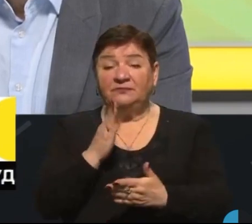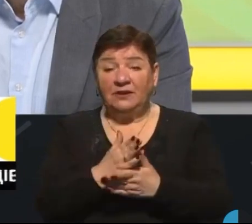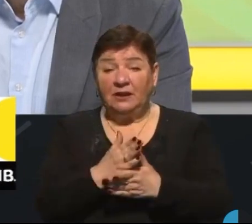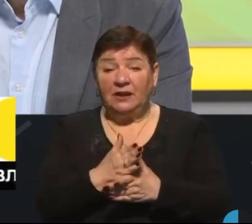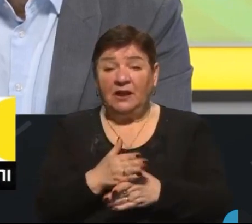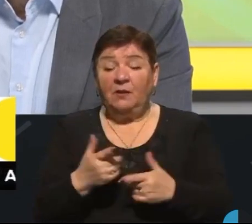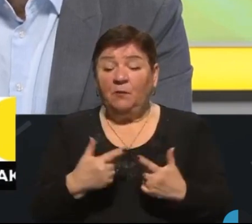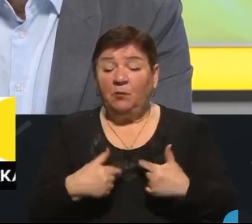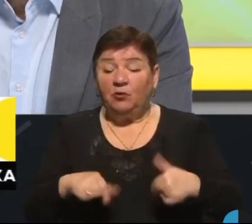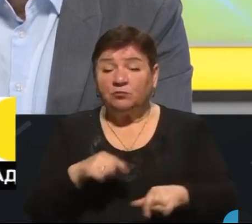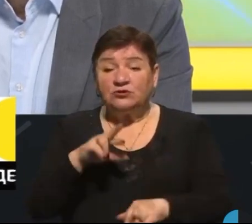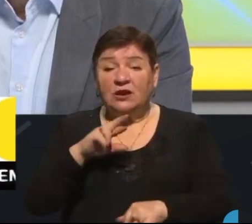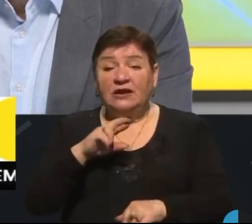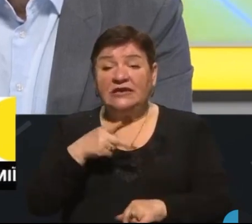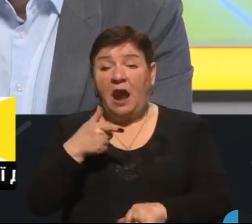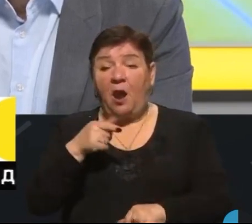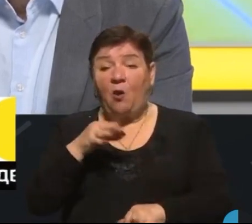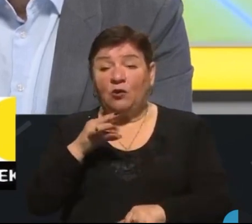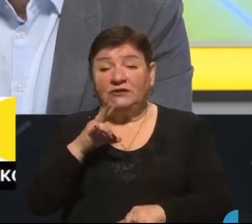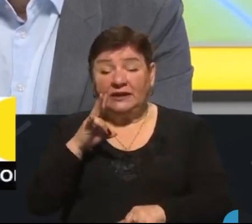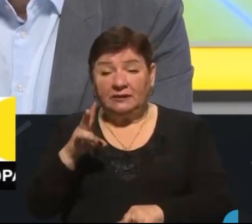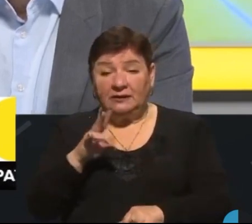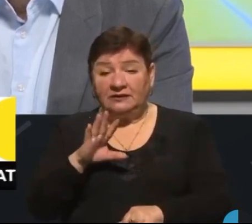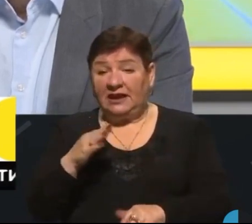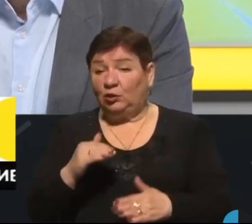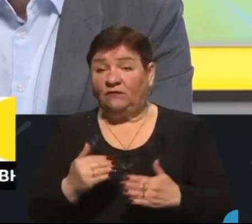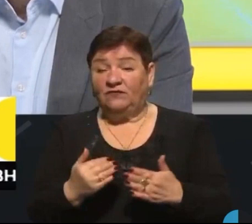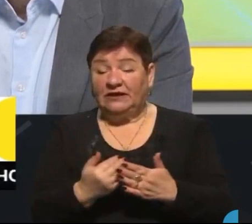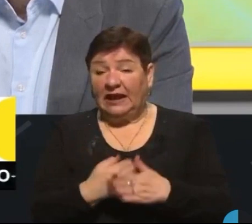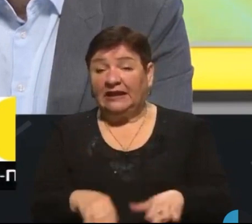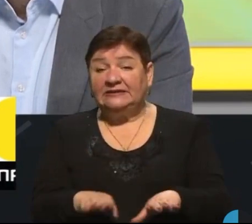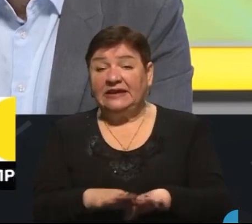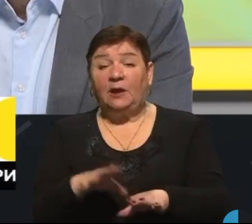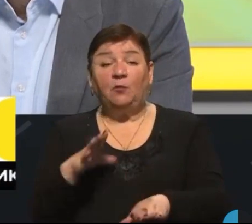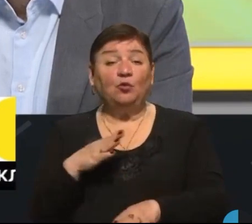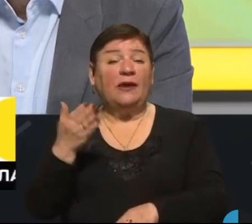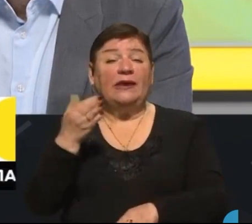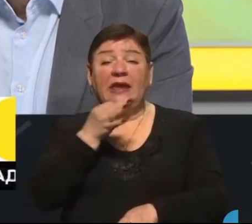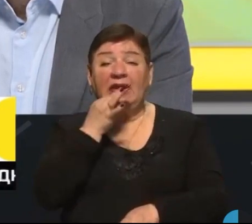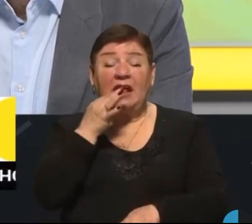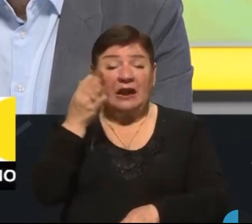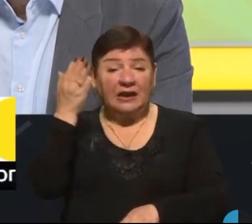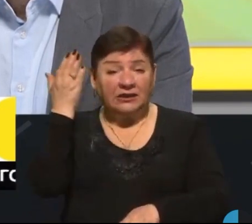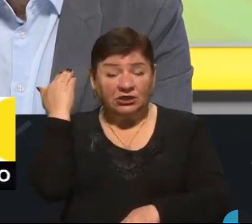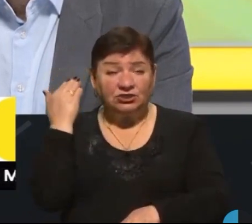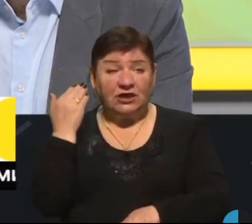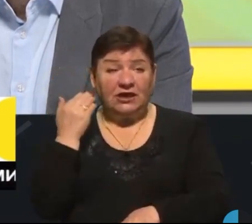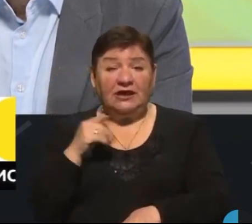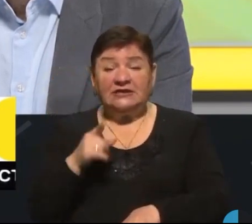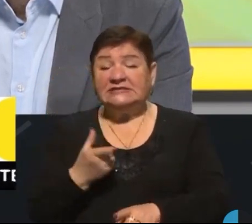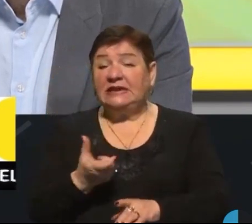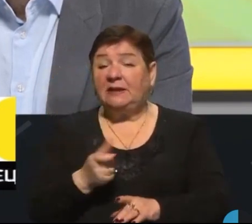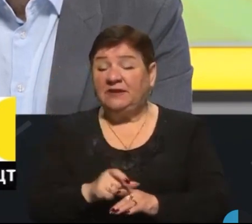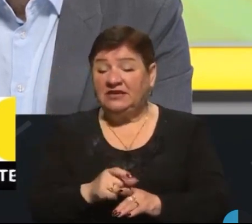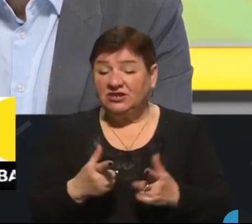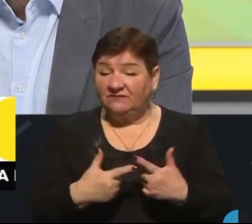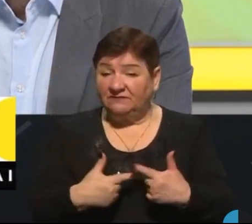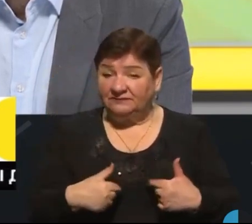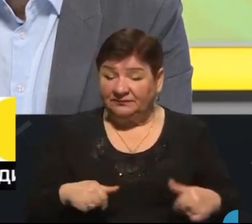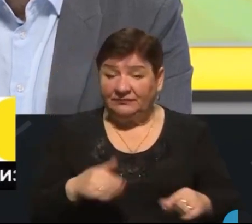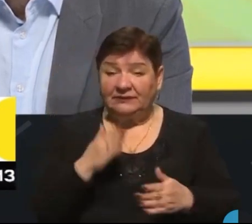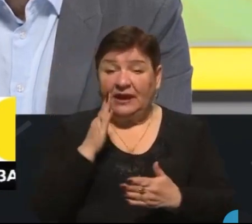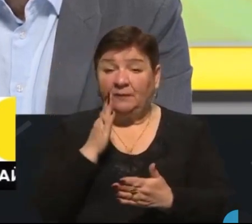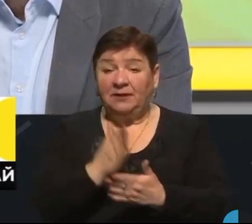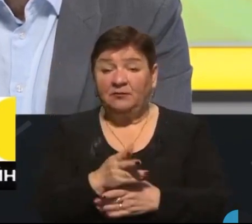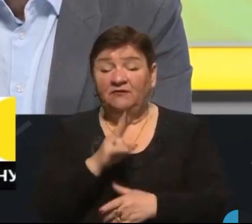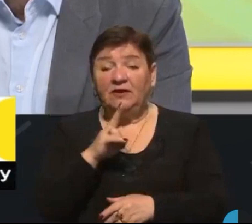пропуску Ягодин. Це, власне, не новина, і так було і раніше, бо це не більший інфраструктурний напрямок,